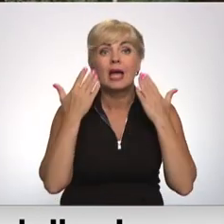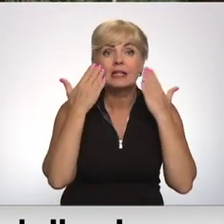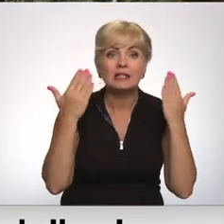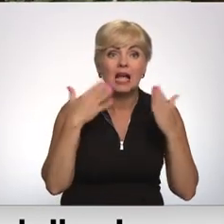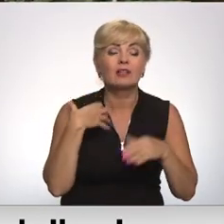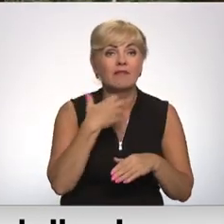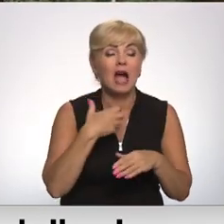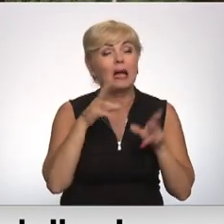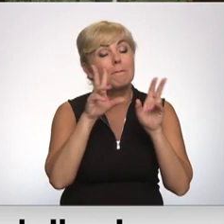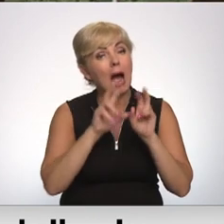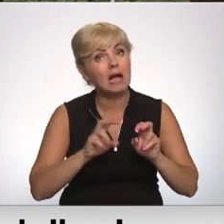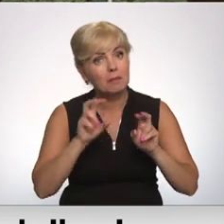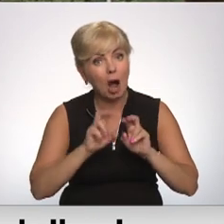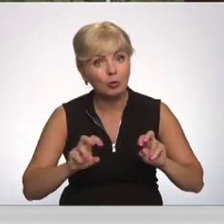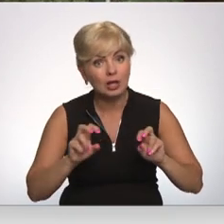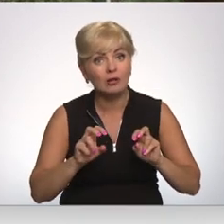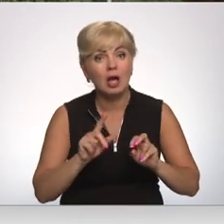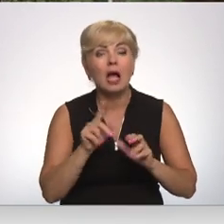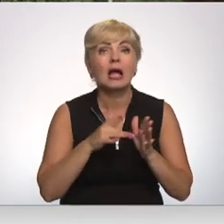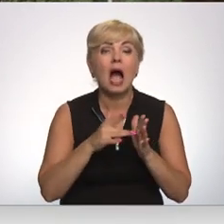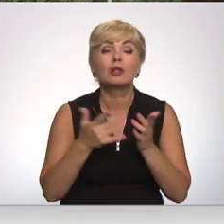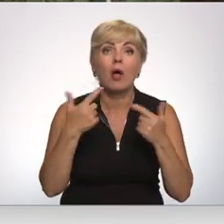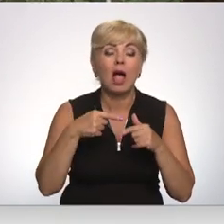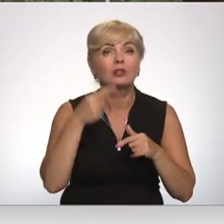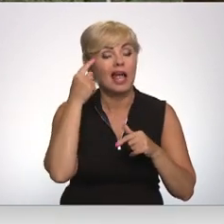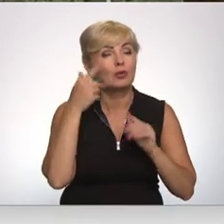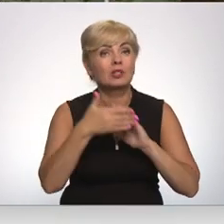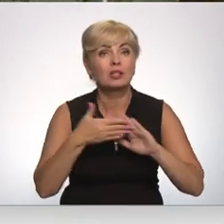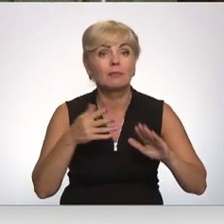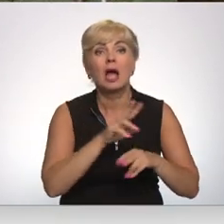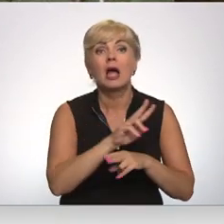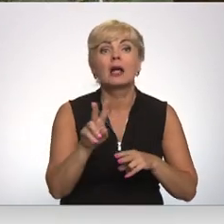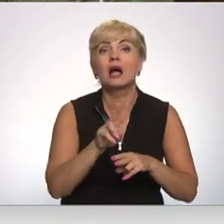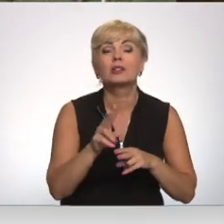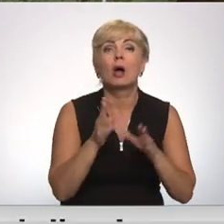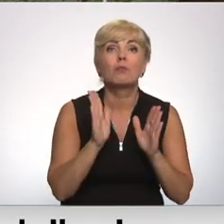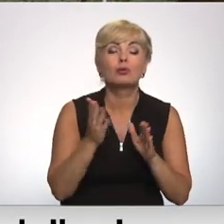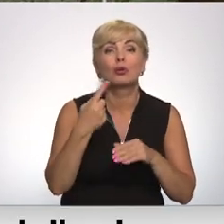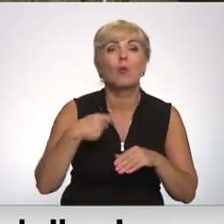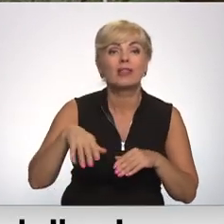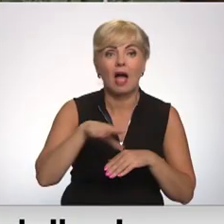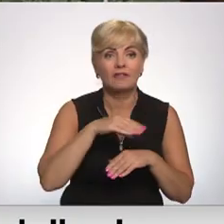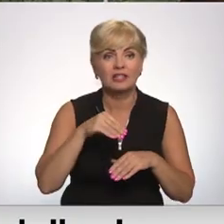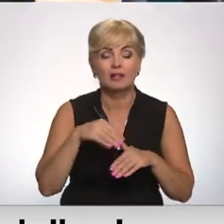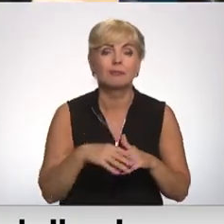vai pārbildi, vai kādu laiciņu, lai saprast, kas vispār būs no tā visā.